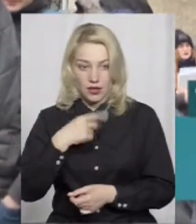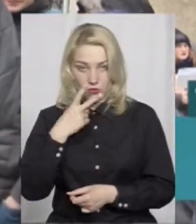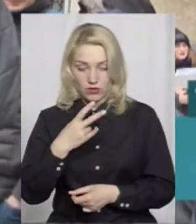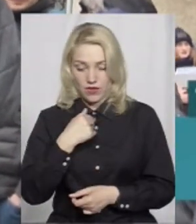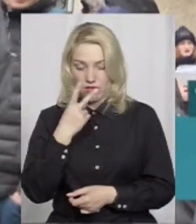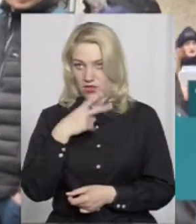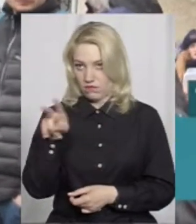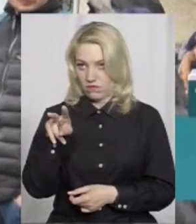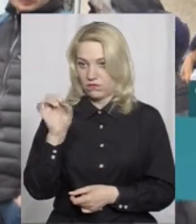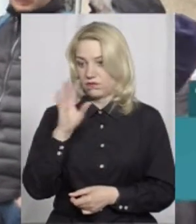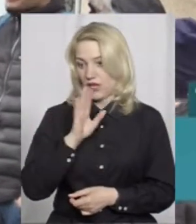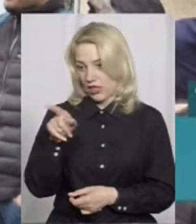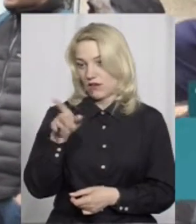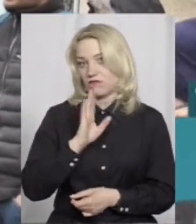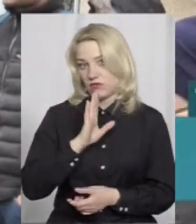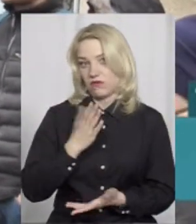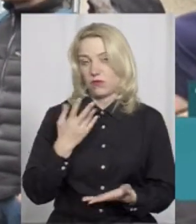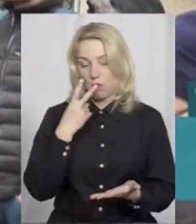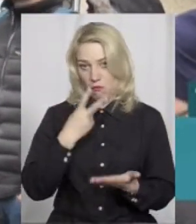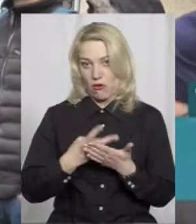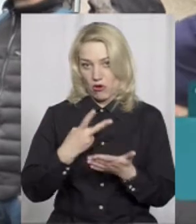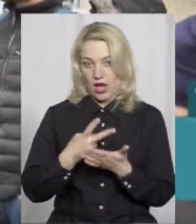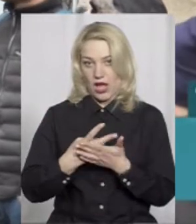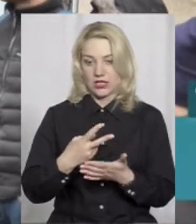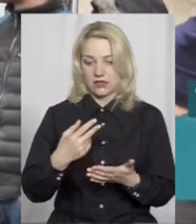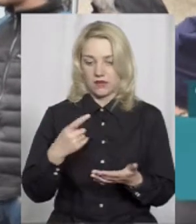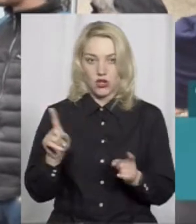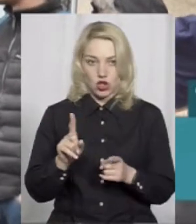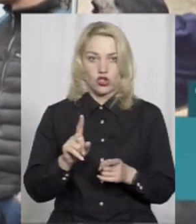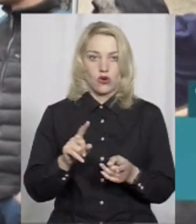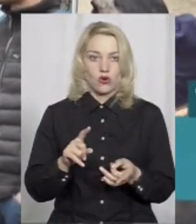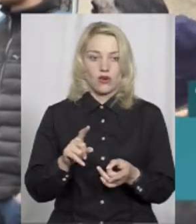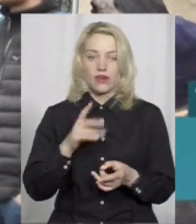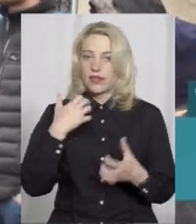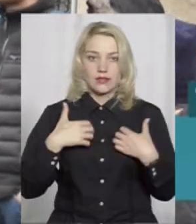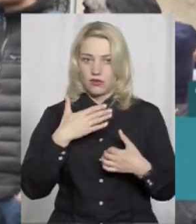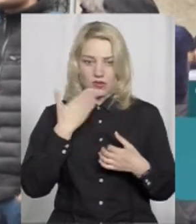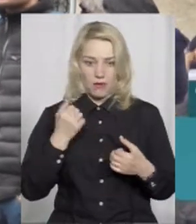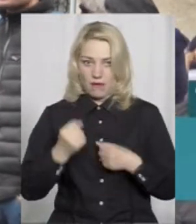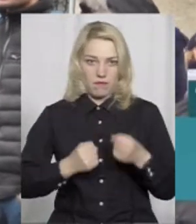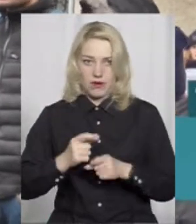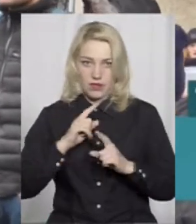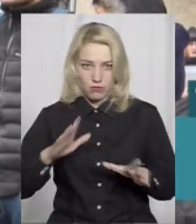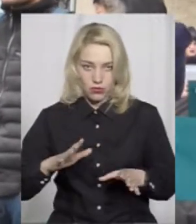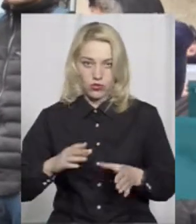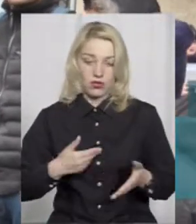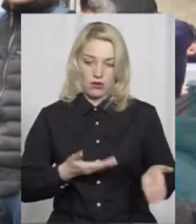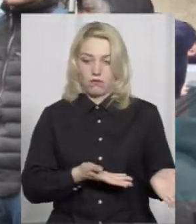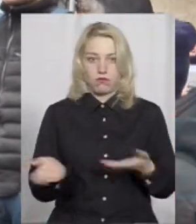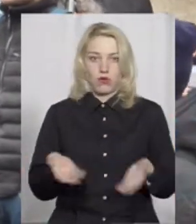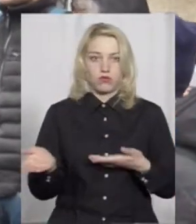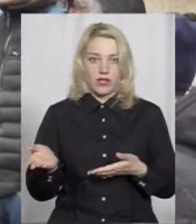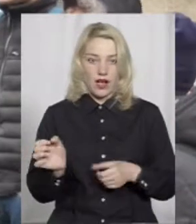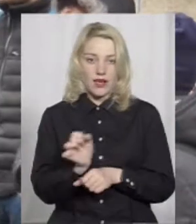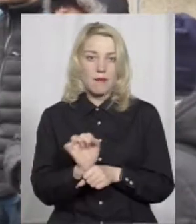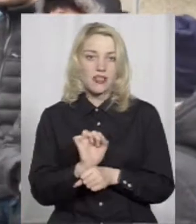показувала своїми діями, що вона не спішить перебігати і пропускає машину, яка